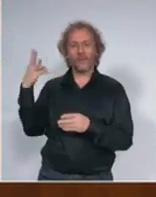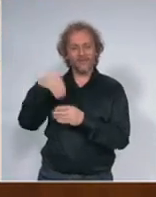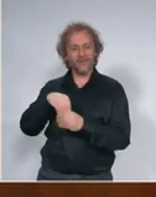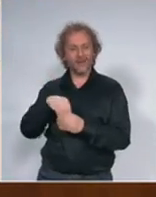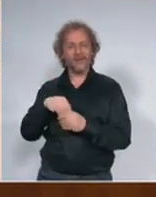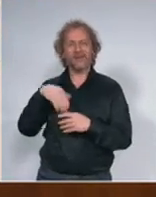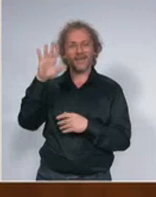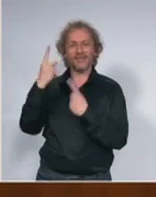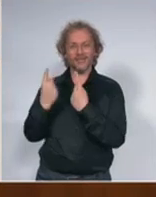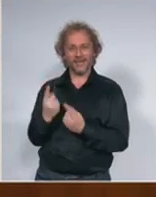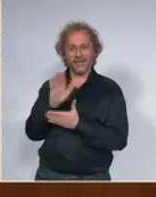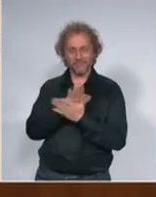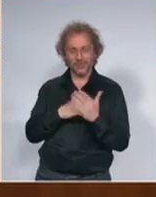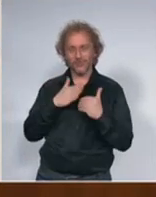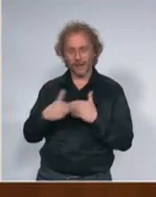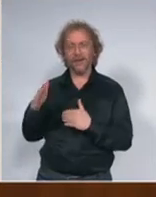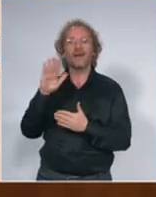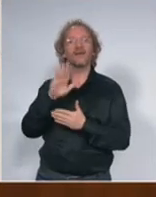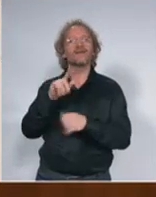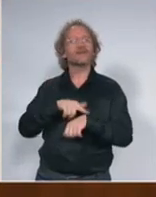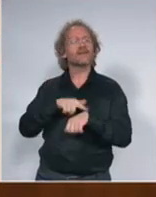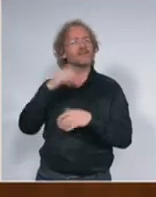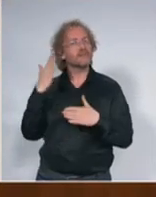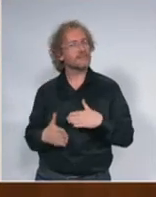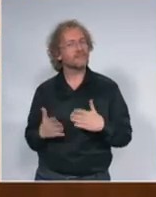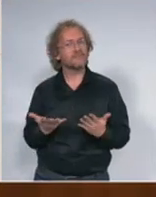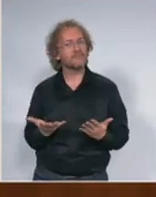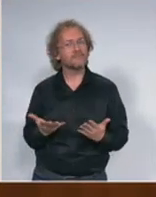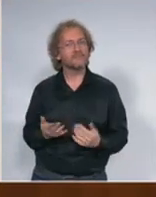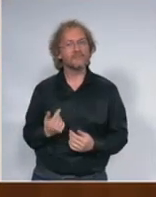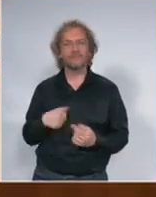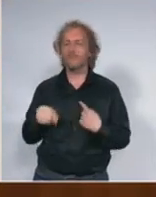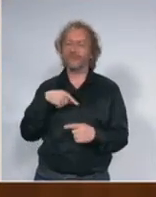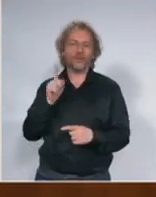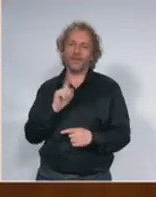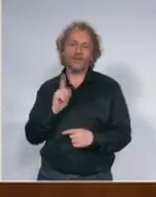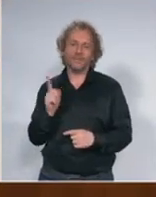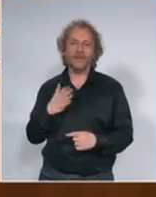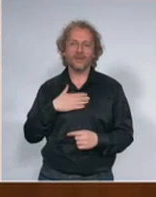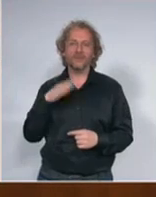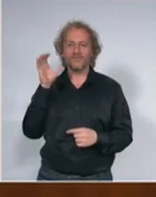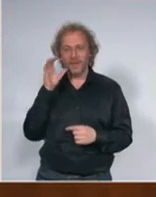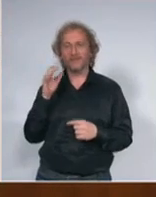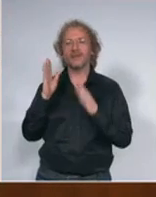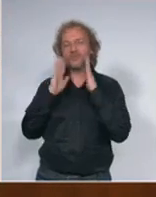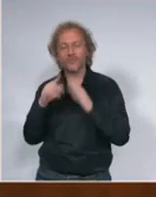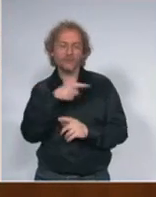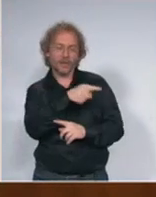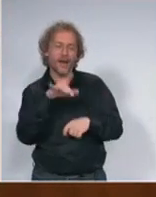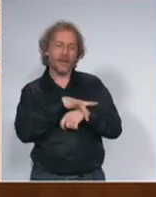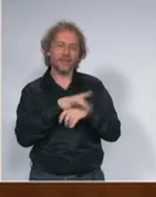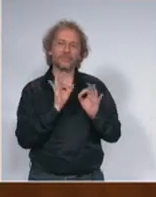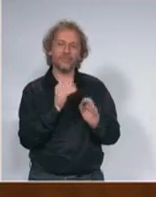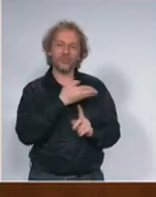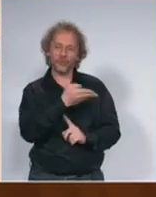su i do kada do kog vremenskog veroka mi to nismo naša vlada sluša struku i u odnosu na svakodnevne informacije